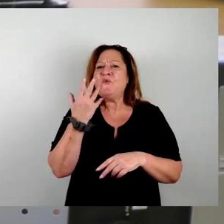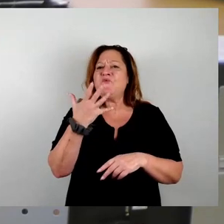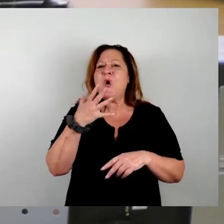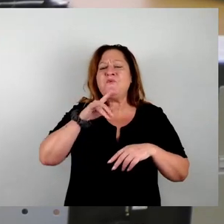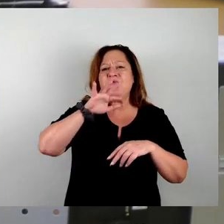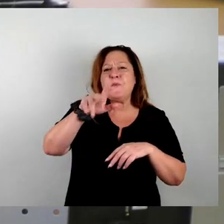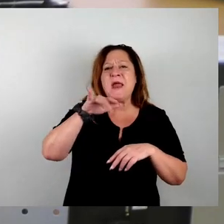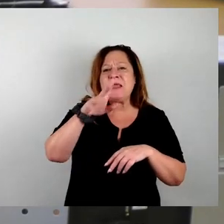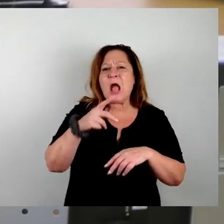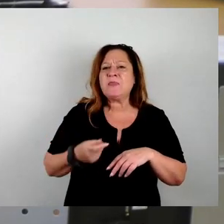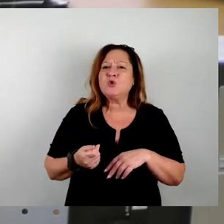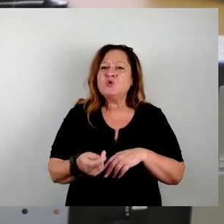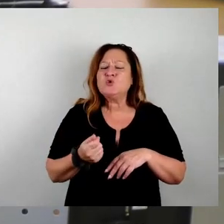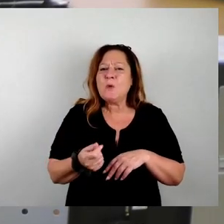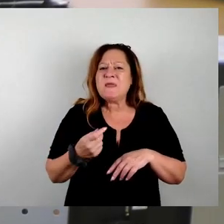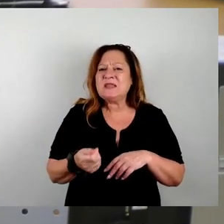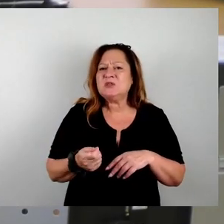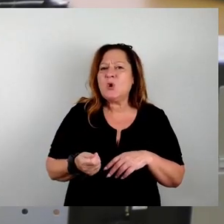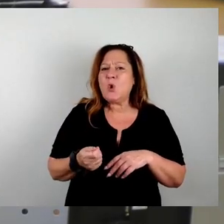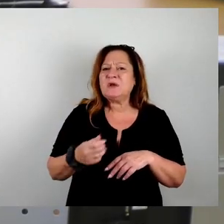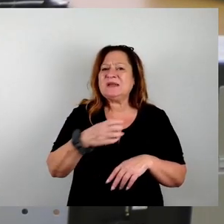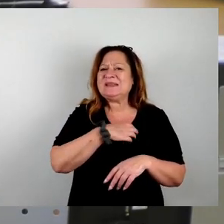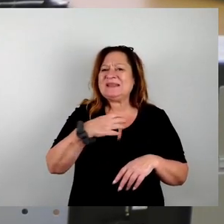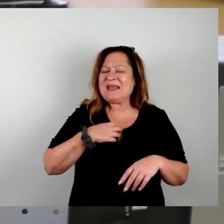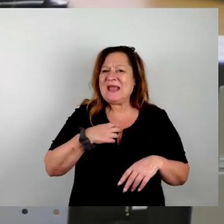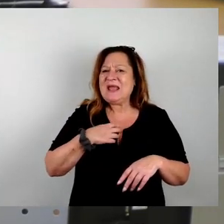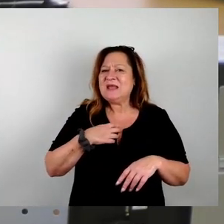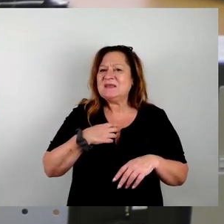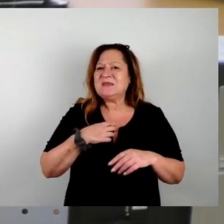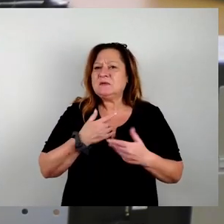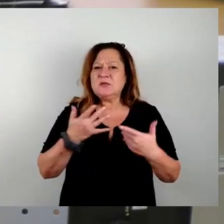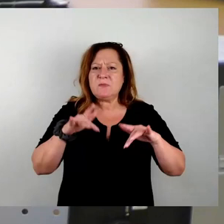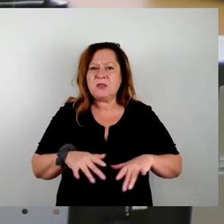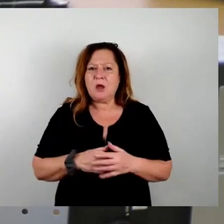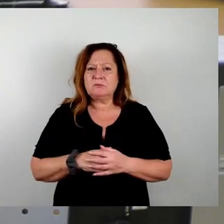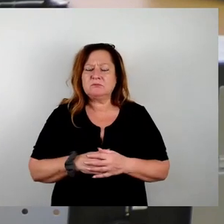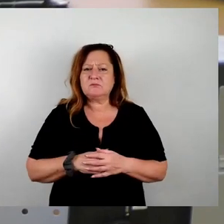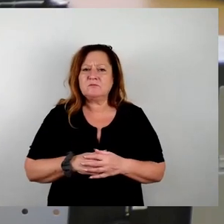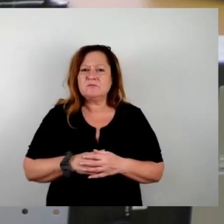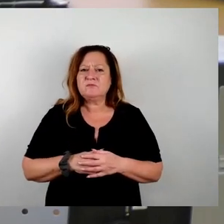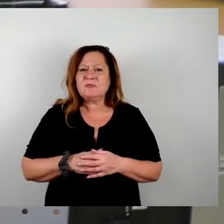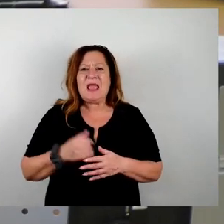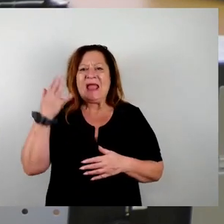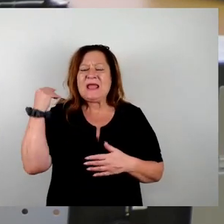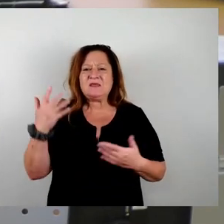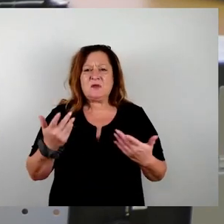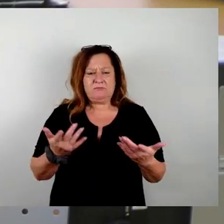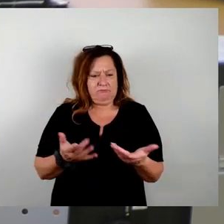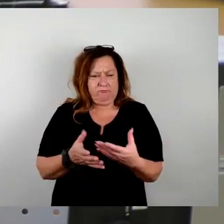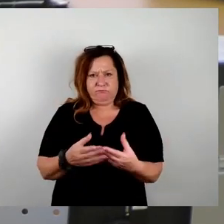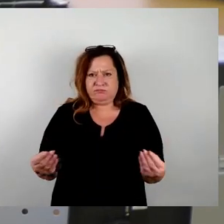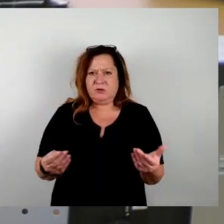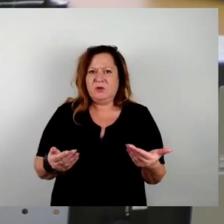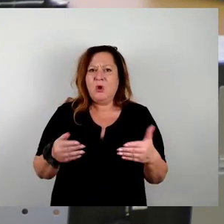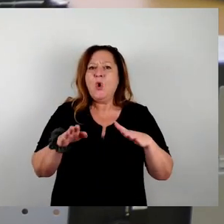TMSC in Dresden gar nicht mehr da sind. Die sind gestern in nichts aufgegangen. Sie sind uns als grundgesetzwidrig